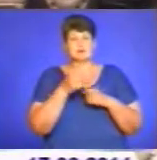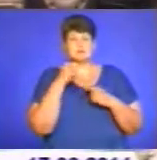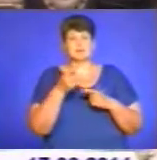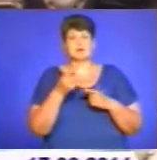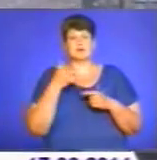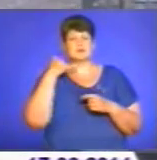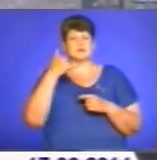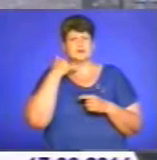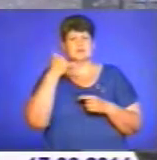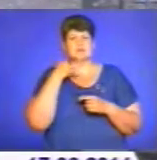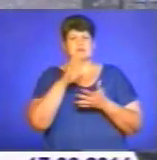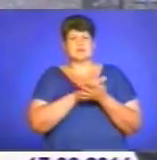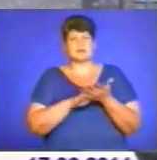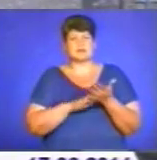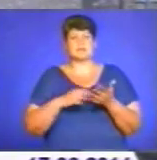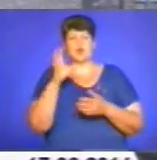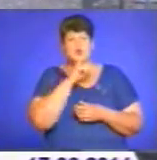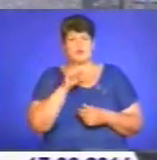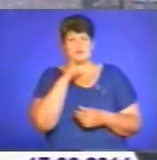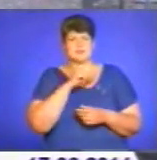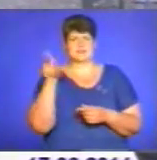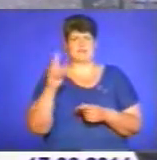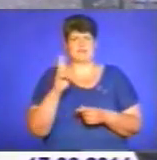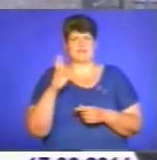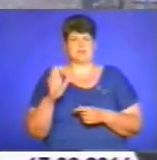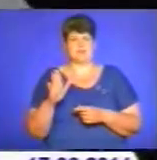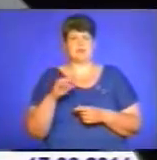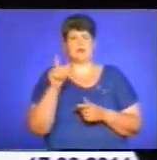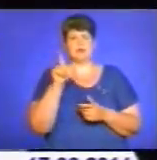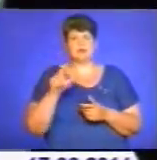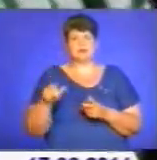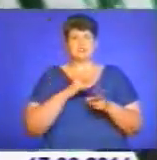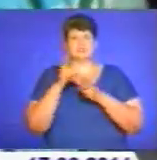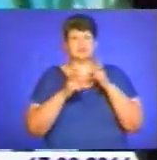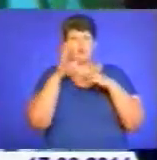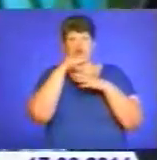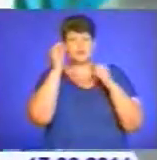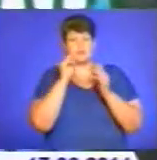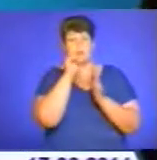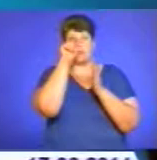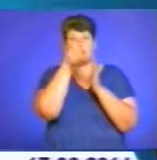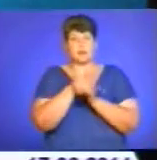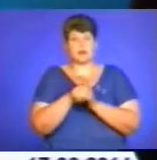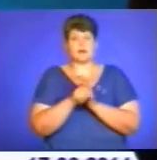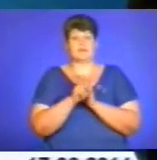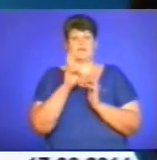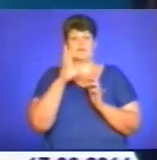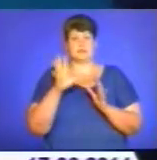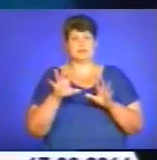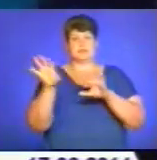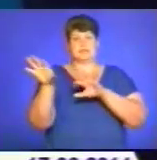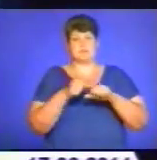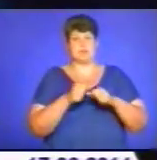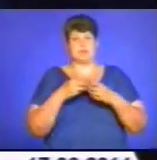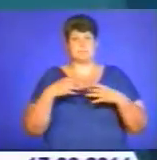заяви від жителів райцентру про крадіжки з їхніх квартир. Заявники скаржилися, що вночі невідомий проникає до помешкань і виносить звідти майно.